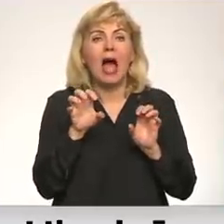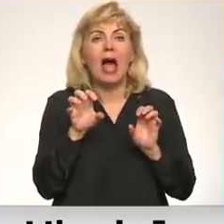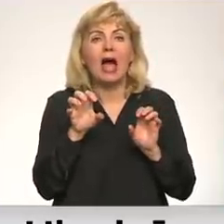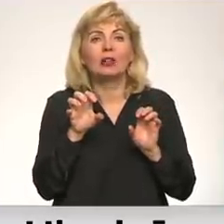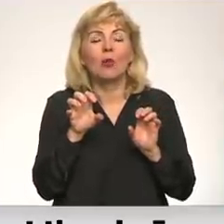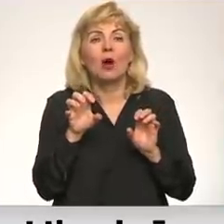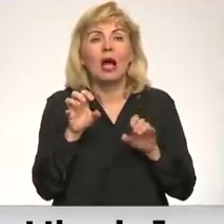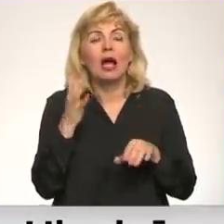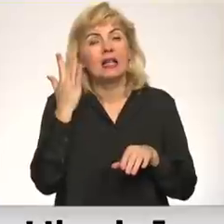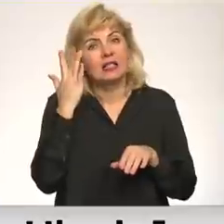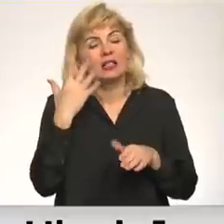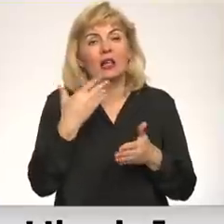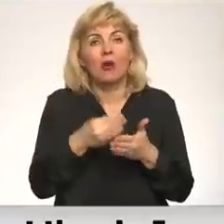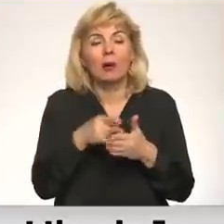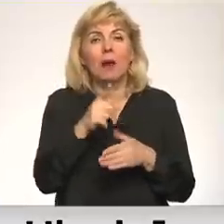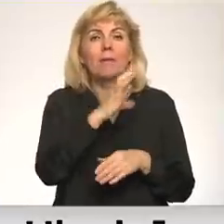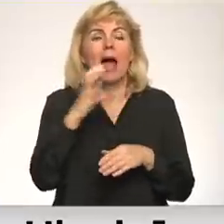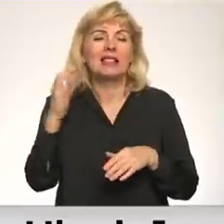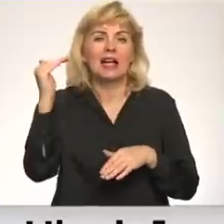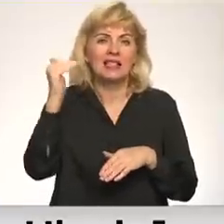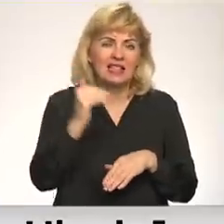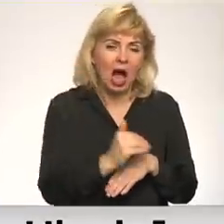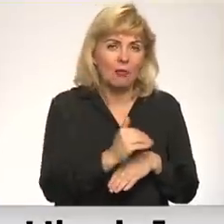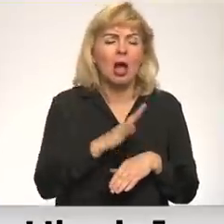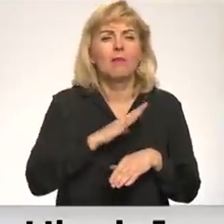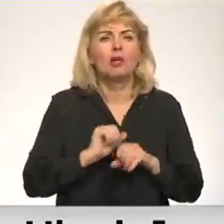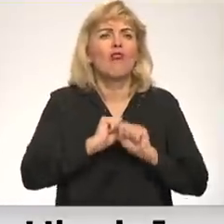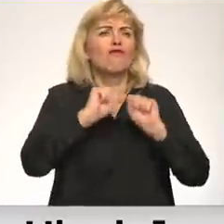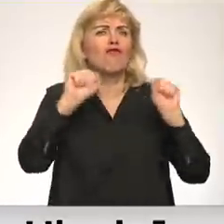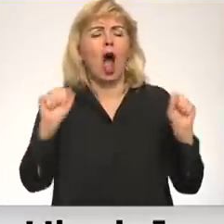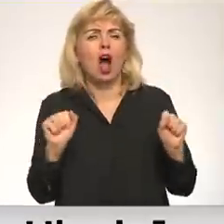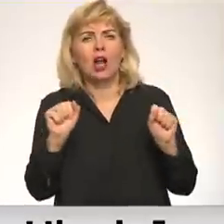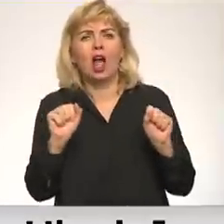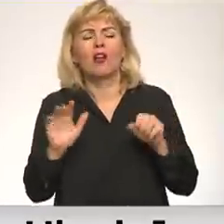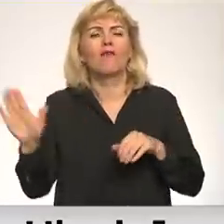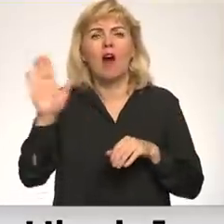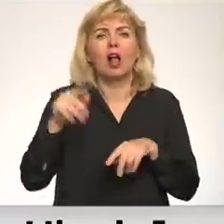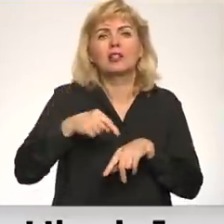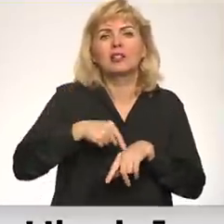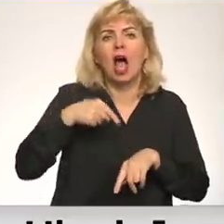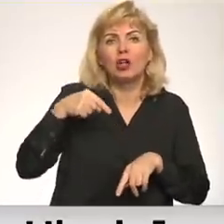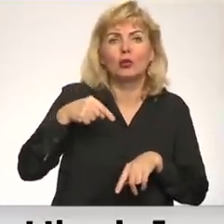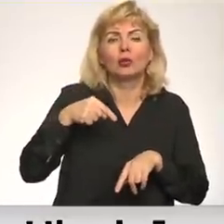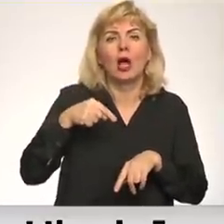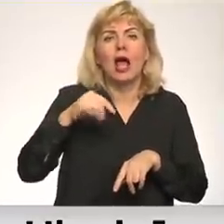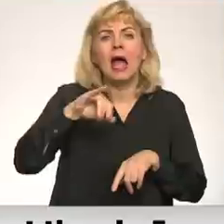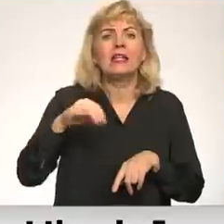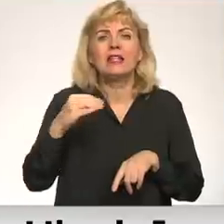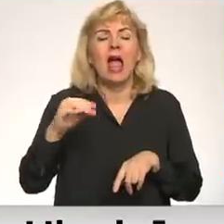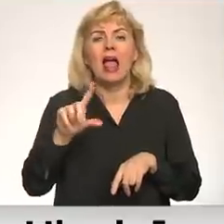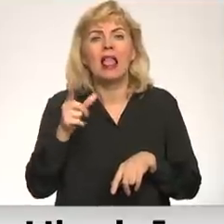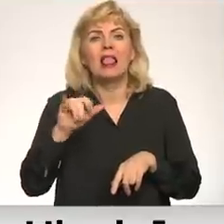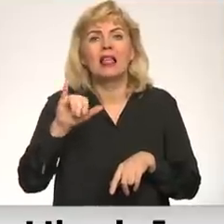kā šī PSRS sabrukums, kad bija šī visās varenās valsts sajūta, jēļcins, kas